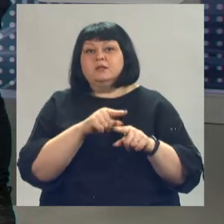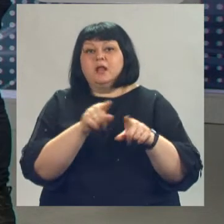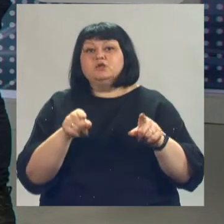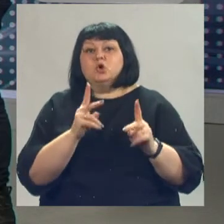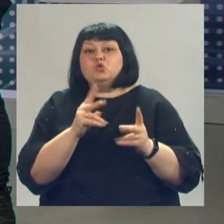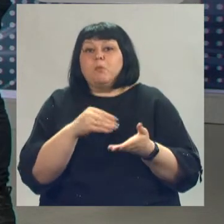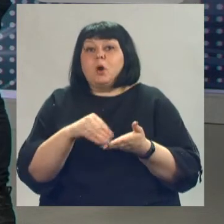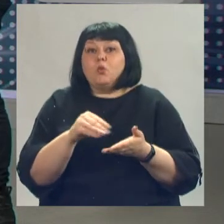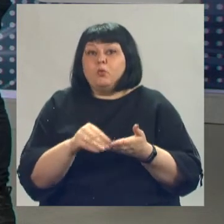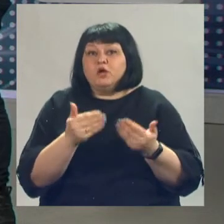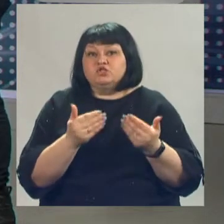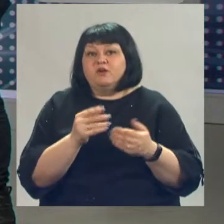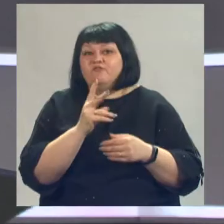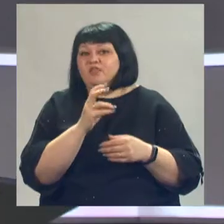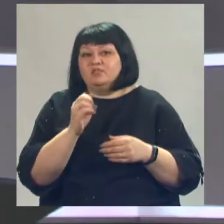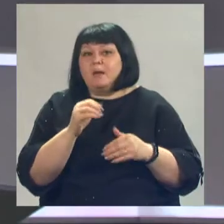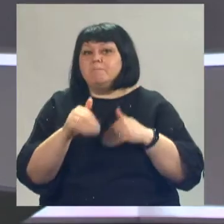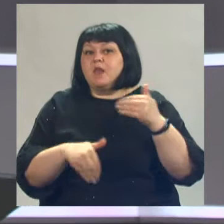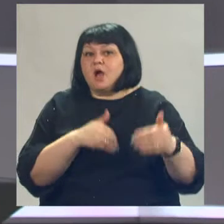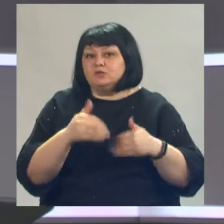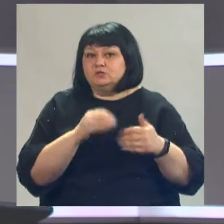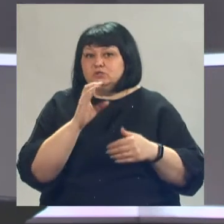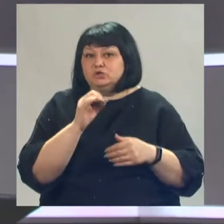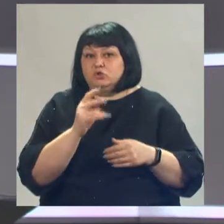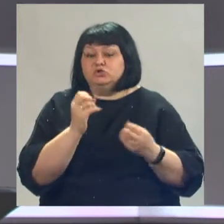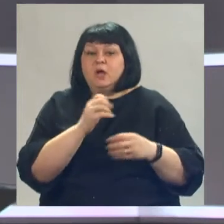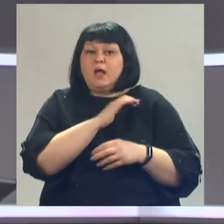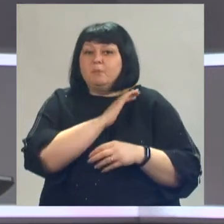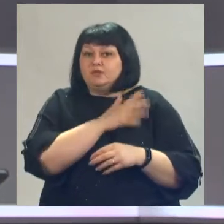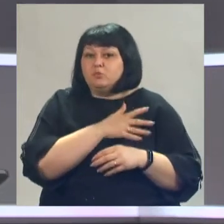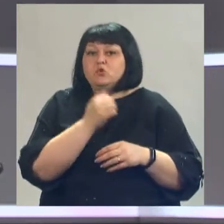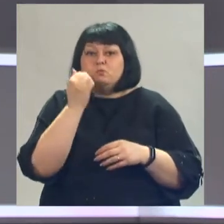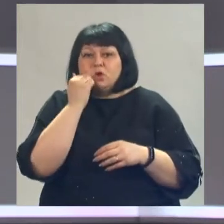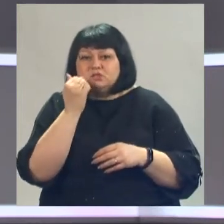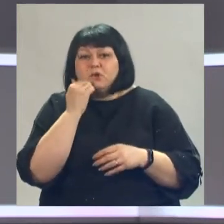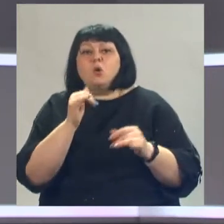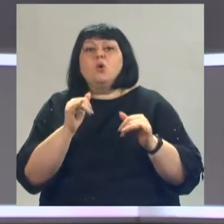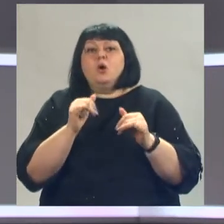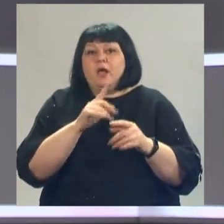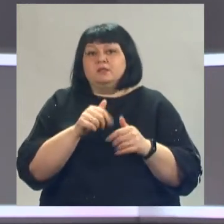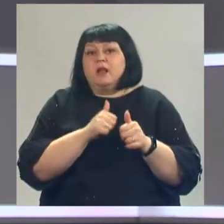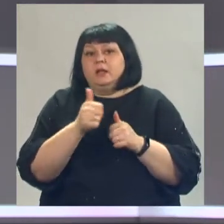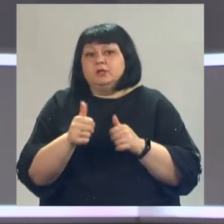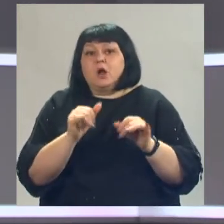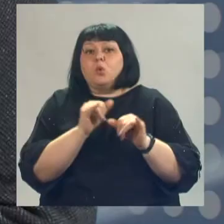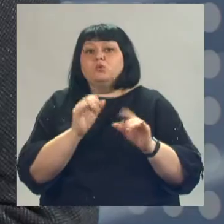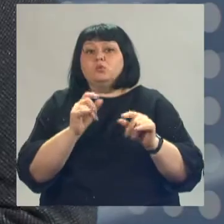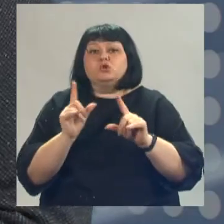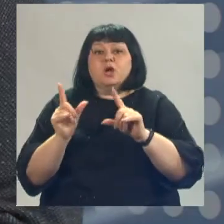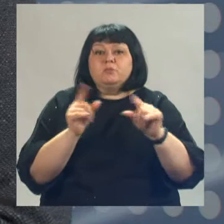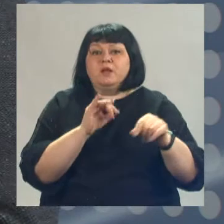кто сейчас покупает вне пляжный сезон. Вы уже говорили, что лидеры Петербург, Москва. Куда еще можно отправиться по России и в Белгородской области?